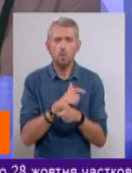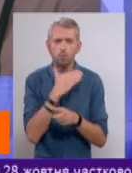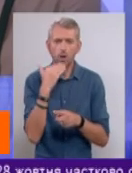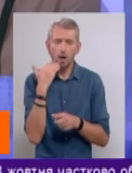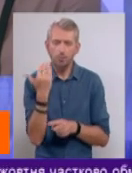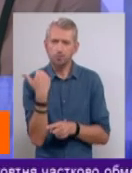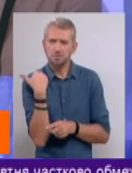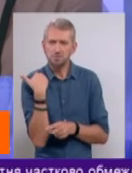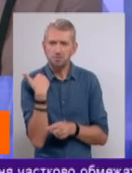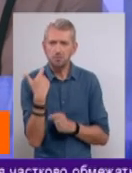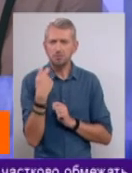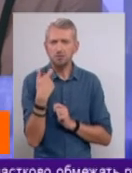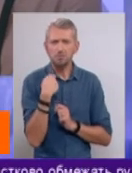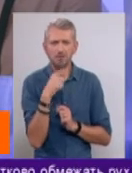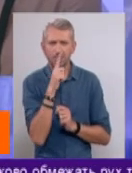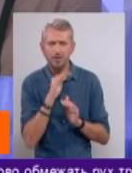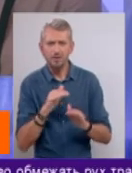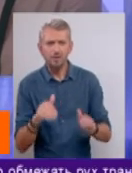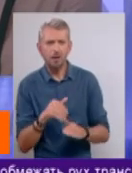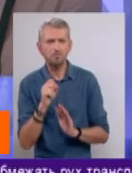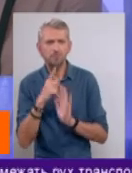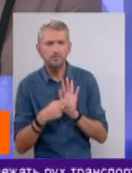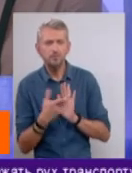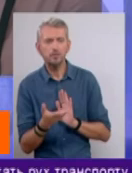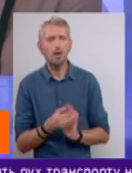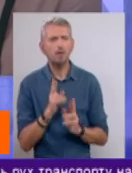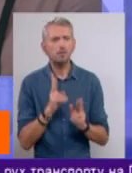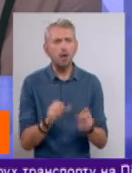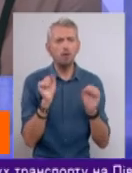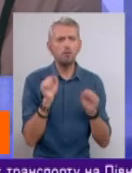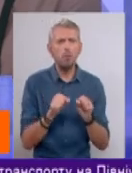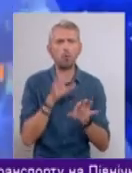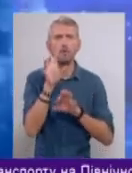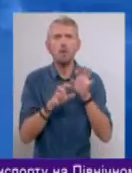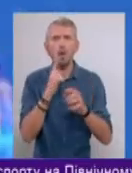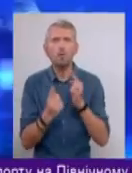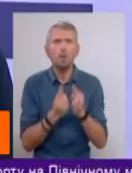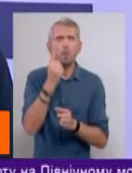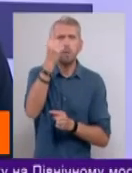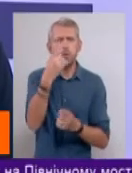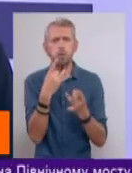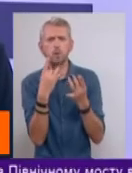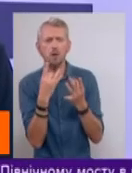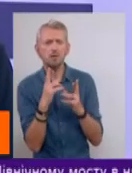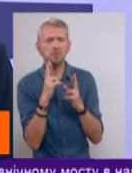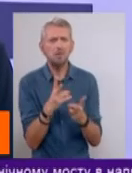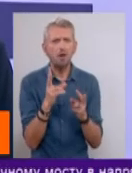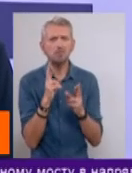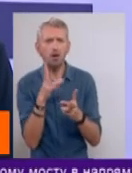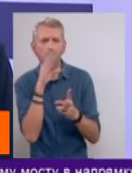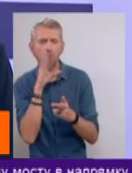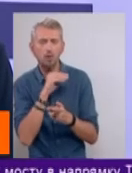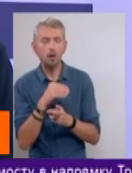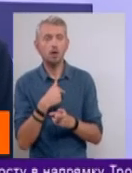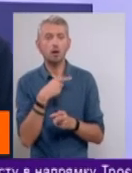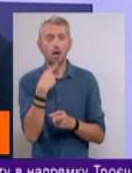там якихось малих дітей, і вони запитують, як можна там залазити на ці висотки, розкажи, як в тебе так виходить. Він каже, одного